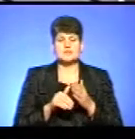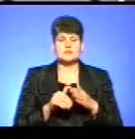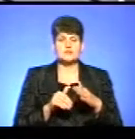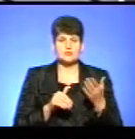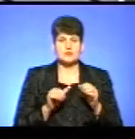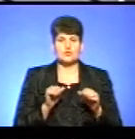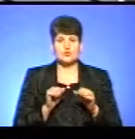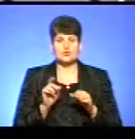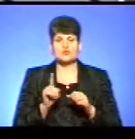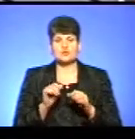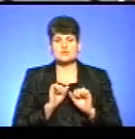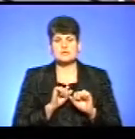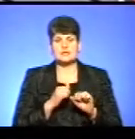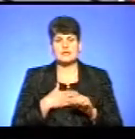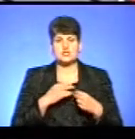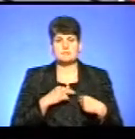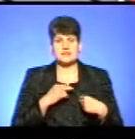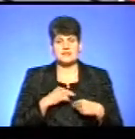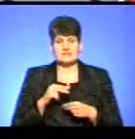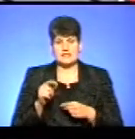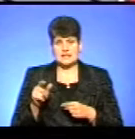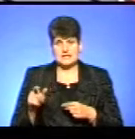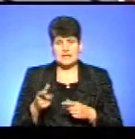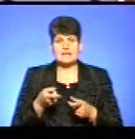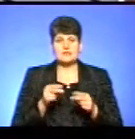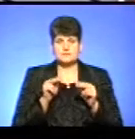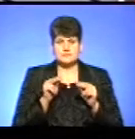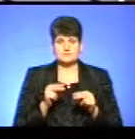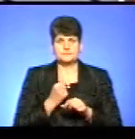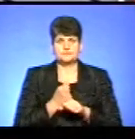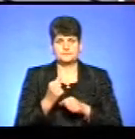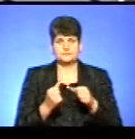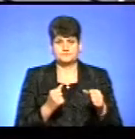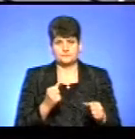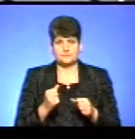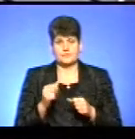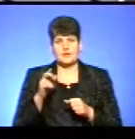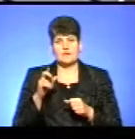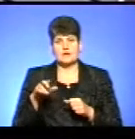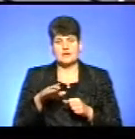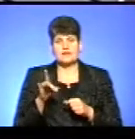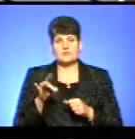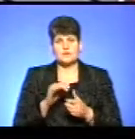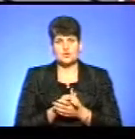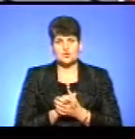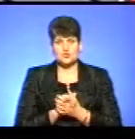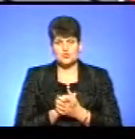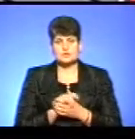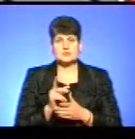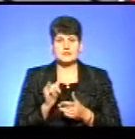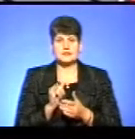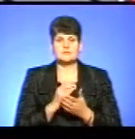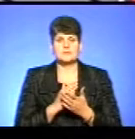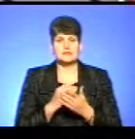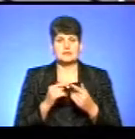І щодо захисту наших працівників, які легально працевлаштовані в країнах Європейського Союзу і стикаються